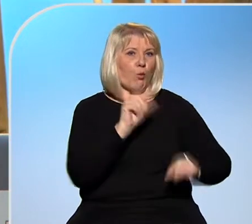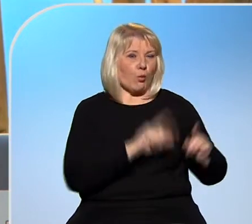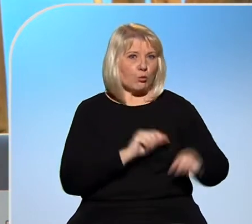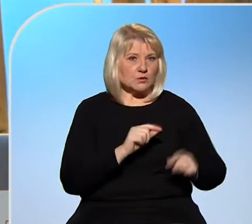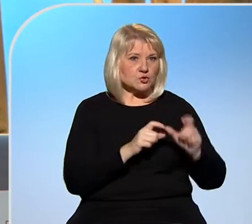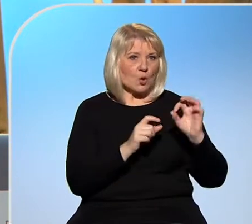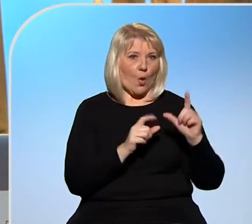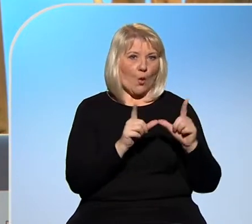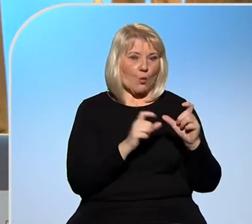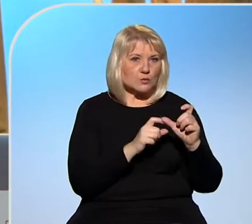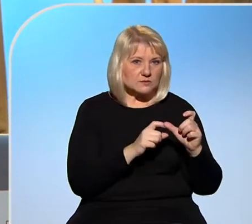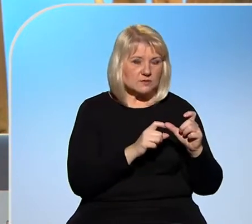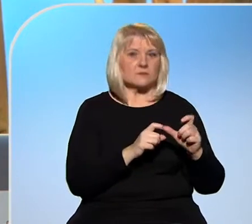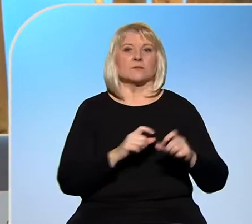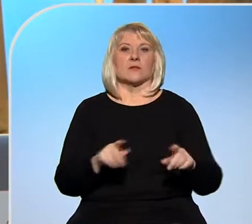vstupuje,